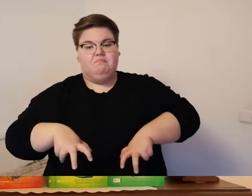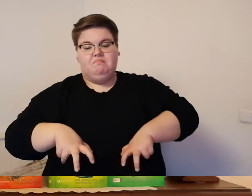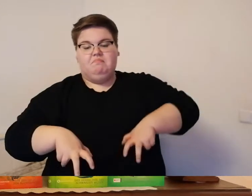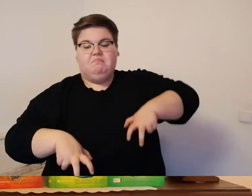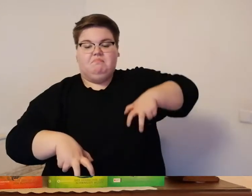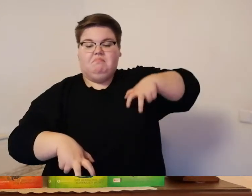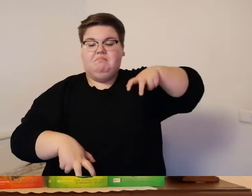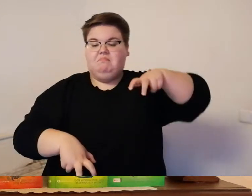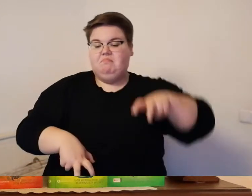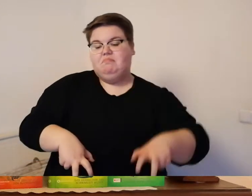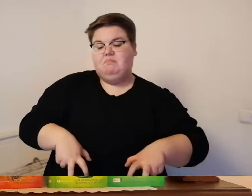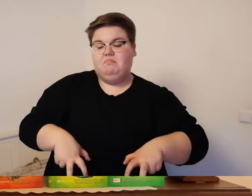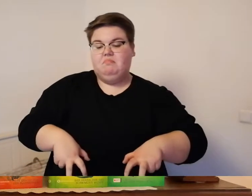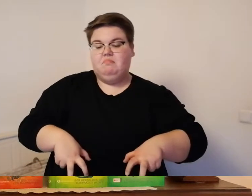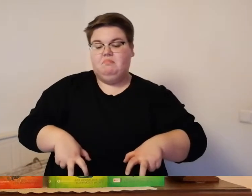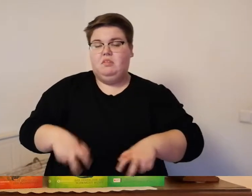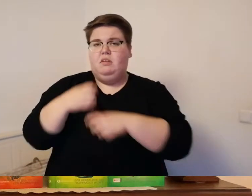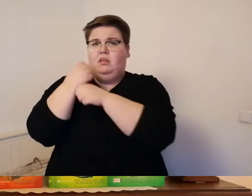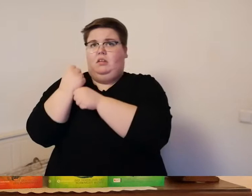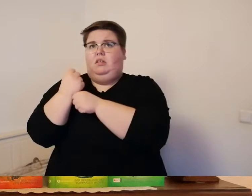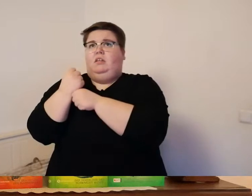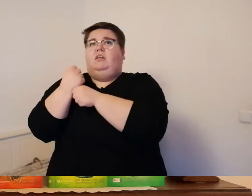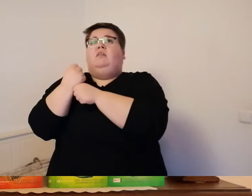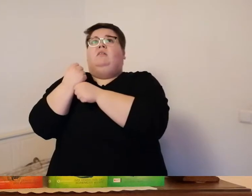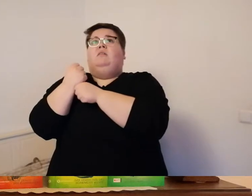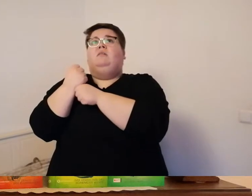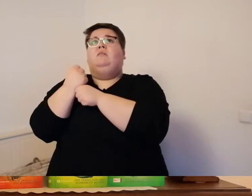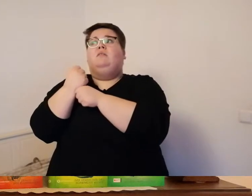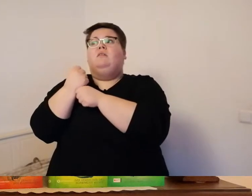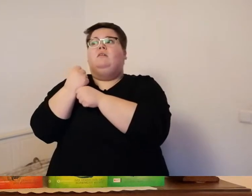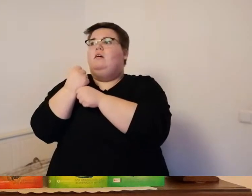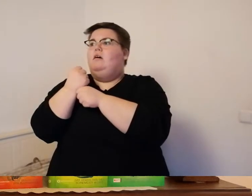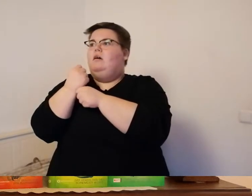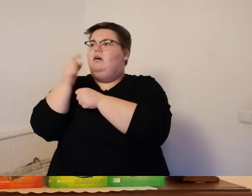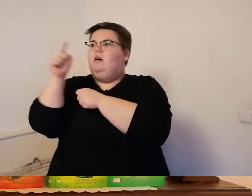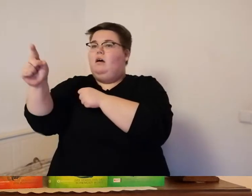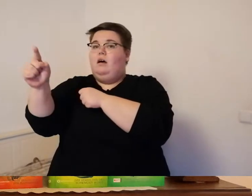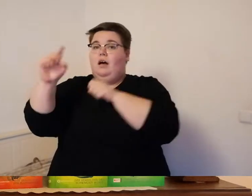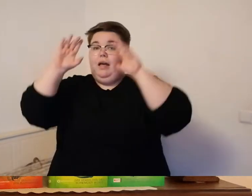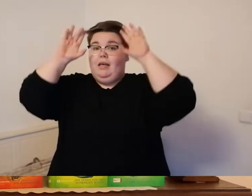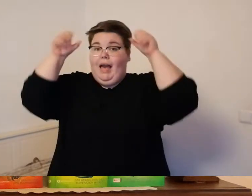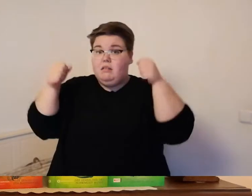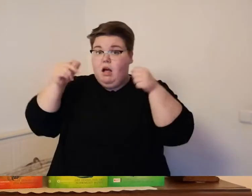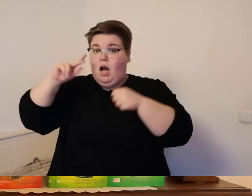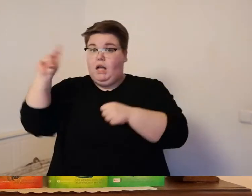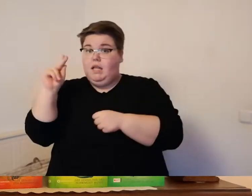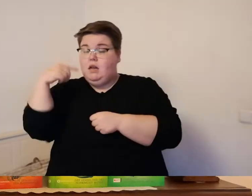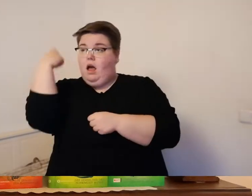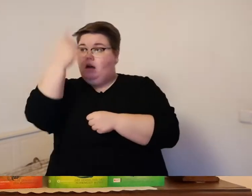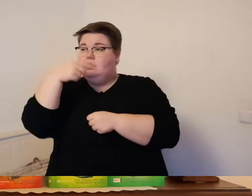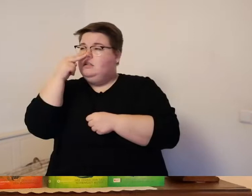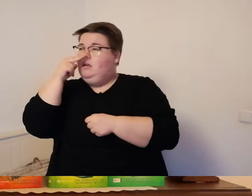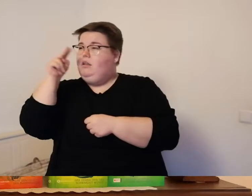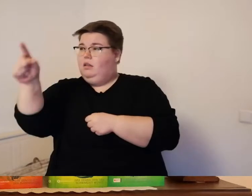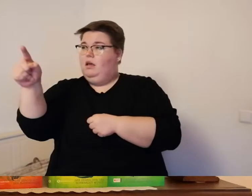gretas gesicht erschien am rande des nestes und kurz danach tauchte auch kathlena neben ihm auf beide